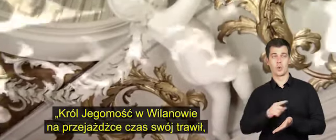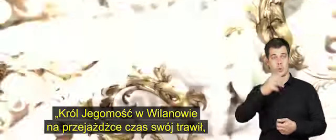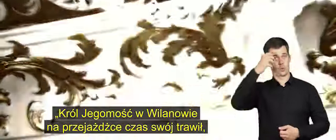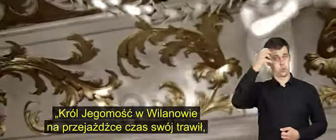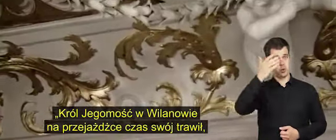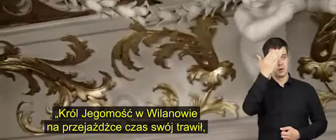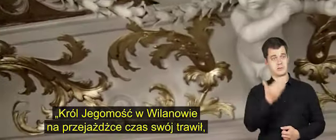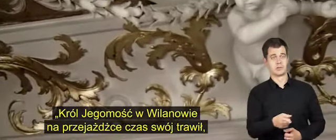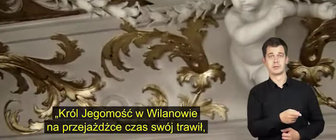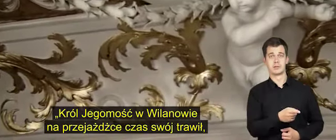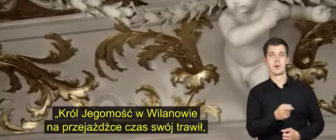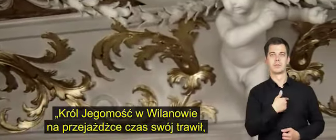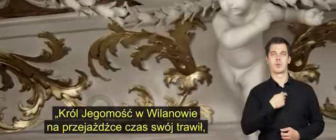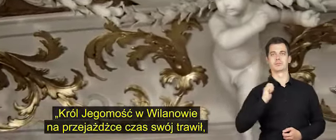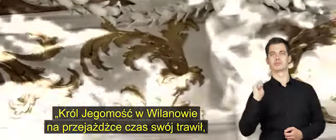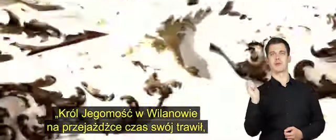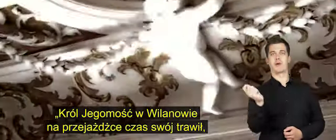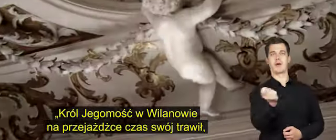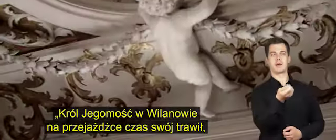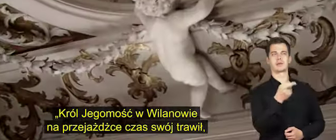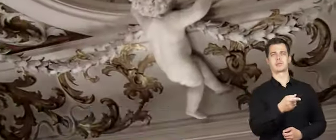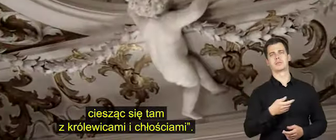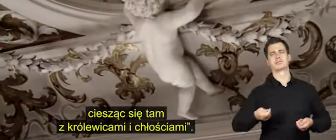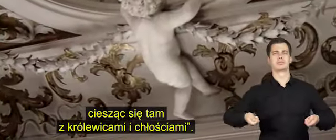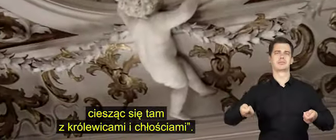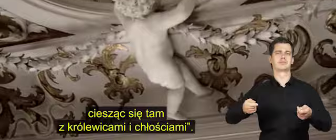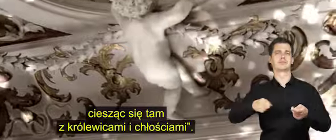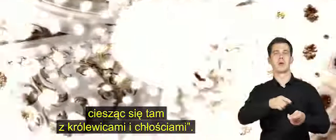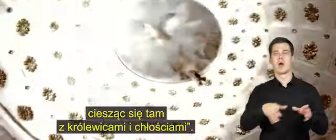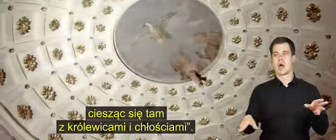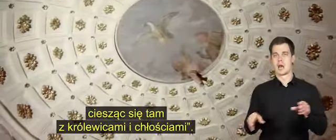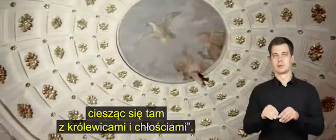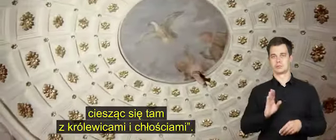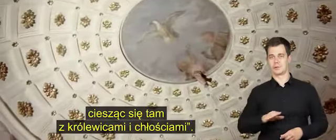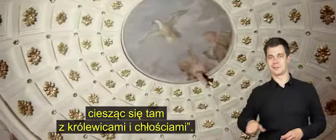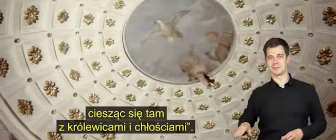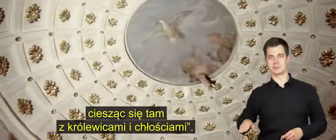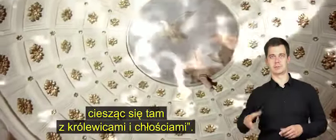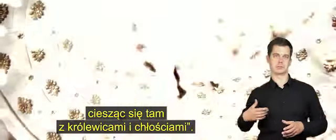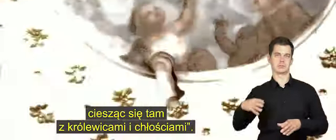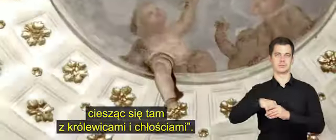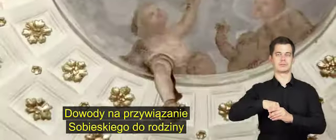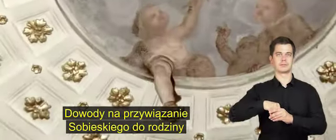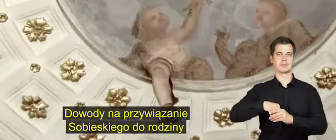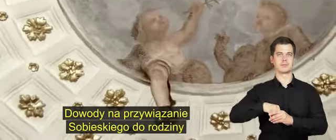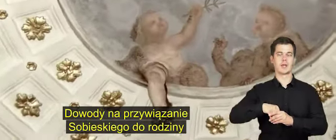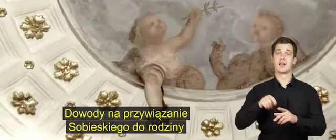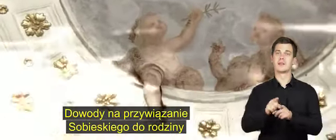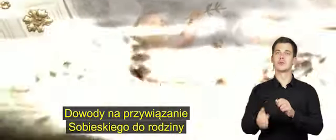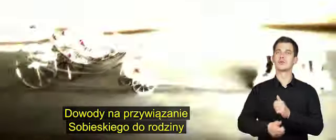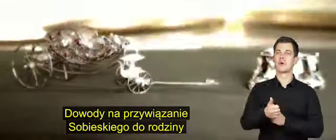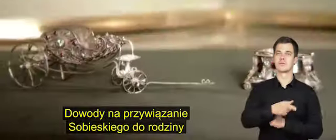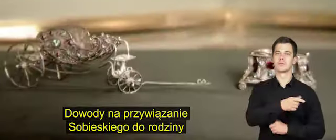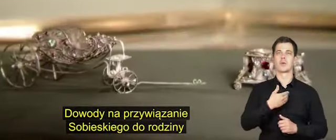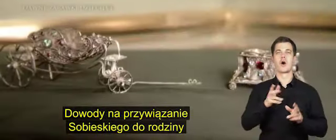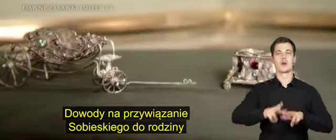Król Jegomość w Wilanowie na przejażdżce czas swój trawił, ciesząc się tam z królewicami i chmuściami. Dowody na